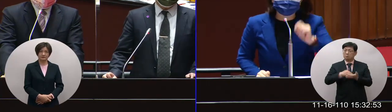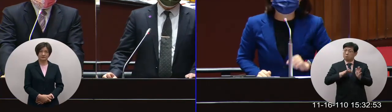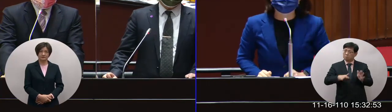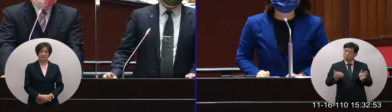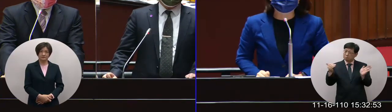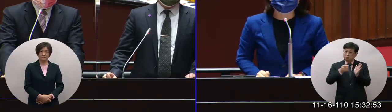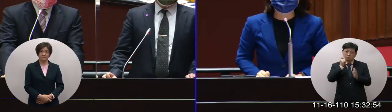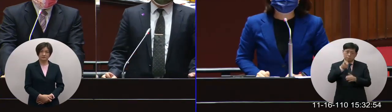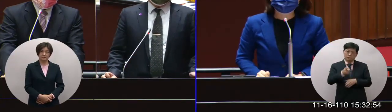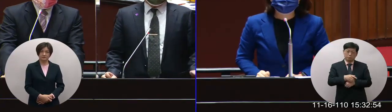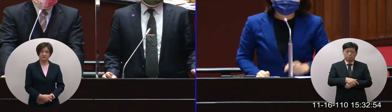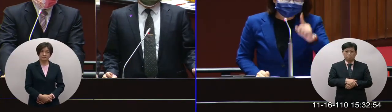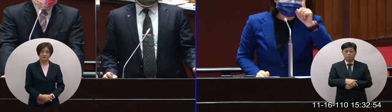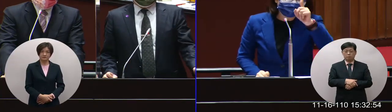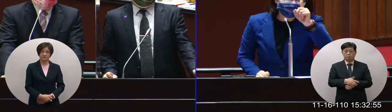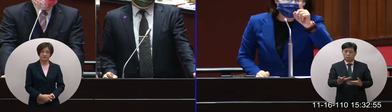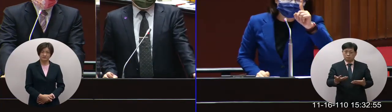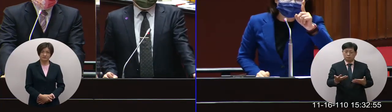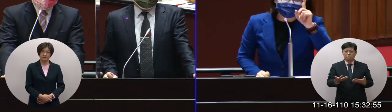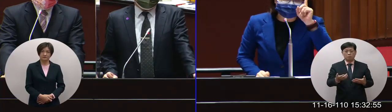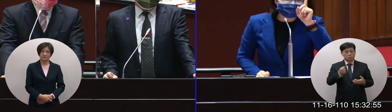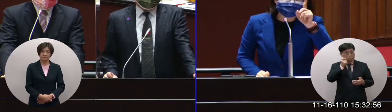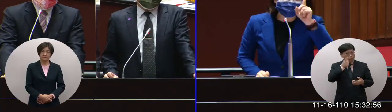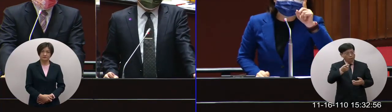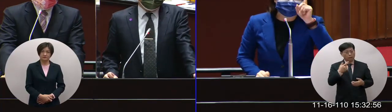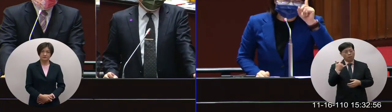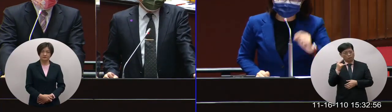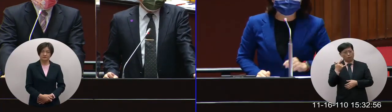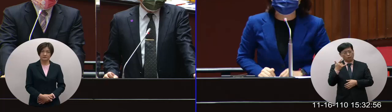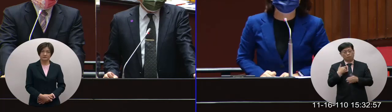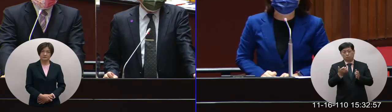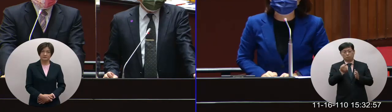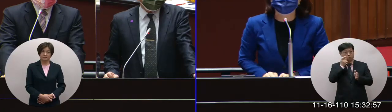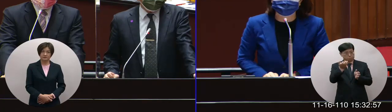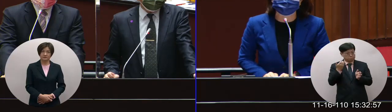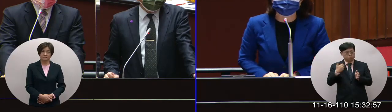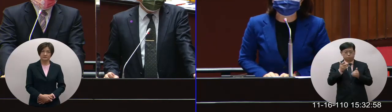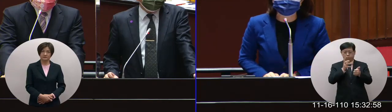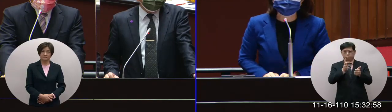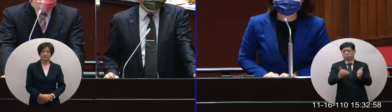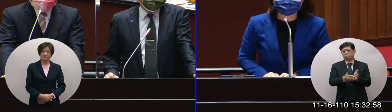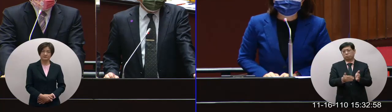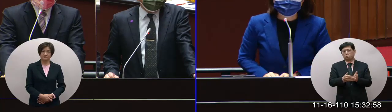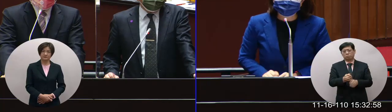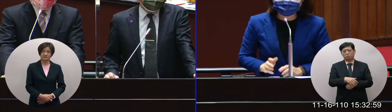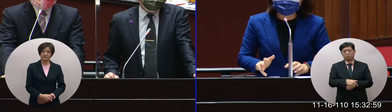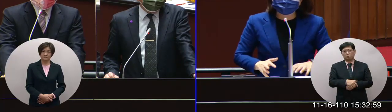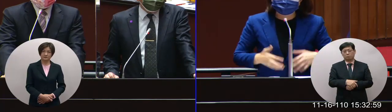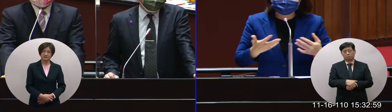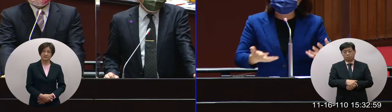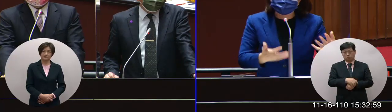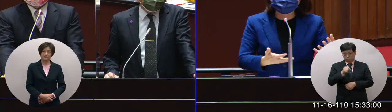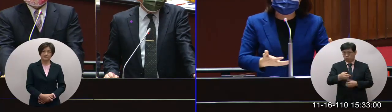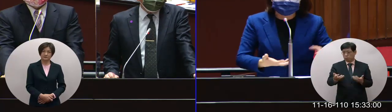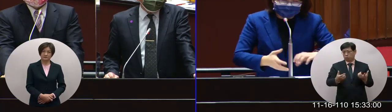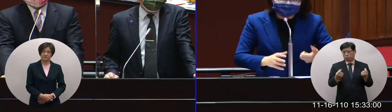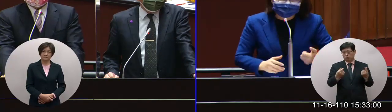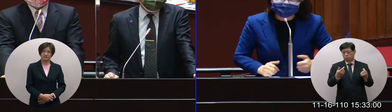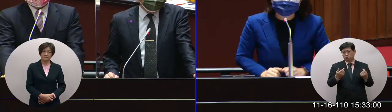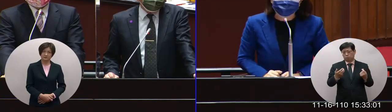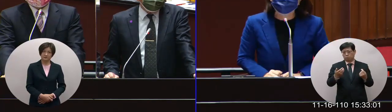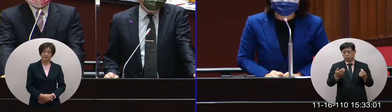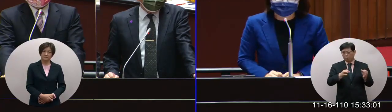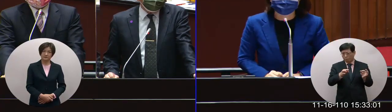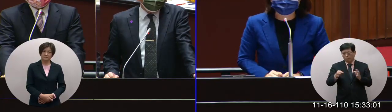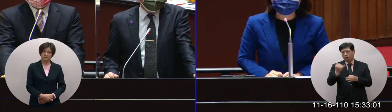現在要一個月了啦我們要一個月我們一個月前差不多就提出這個問題了所以這事情一樣就跟前面講